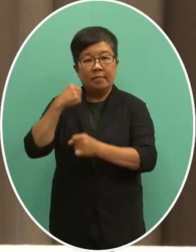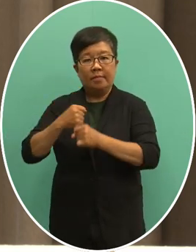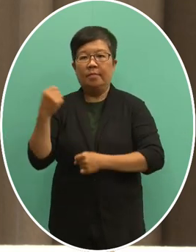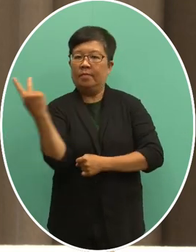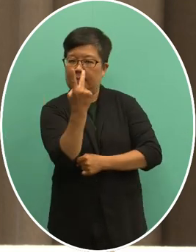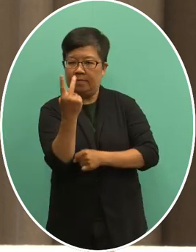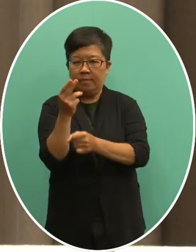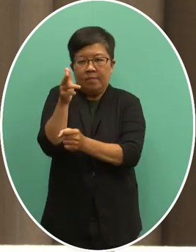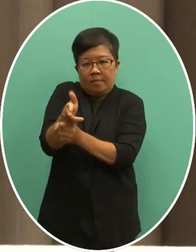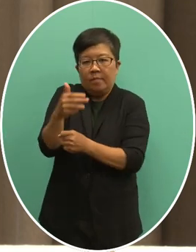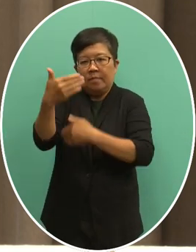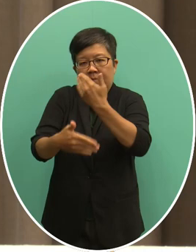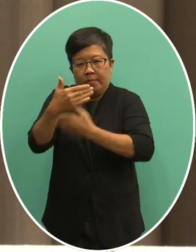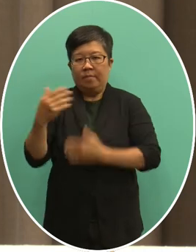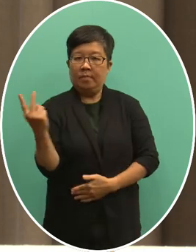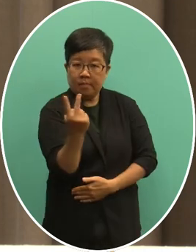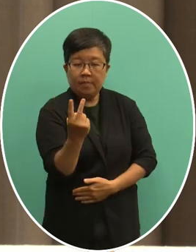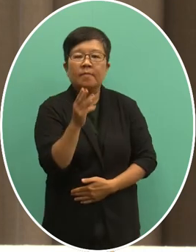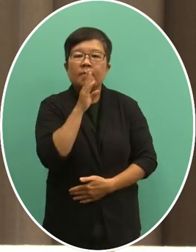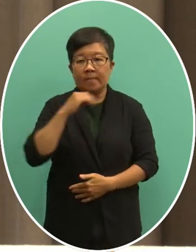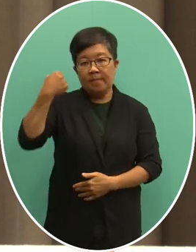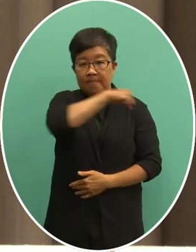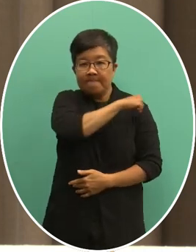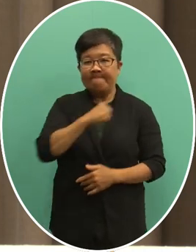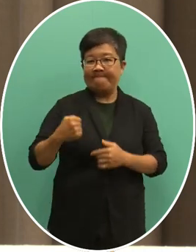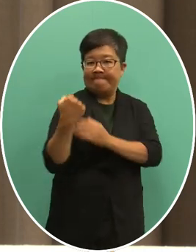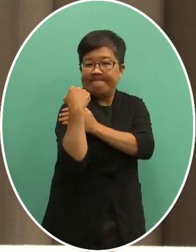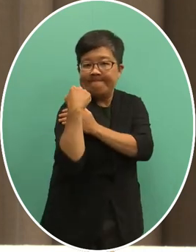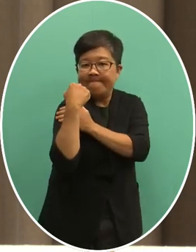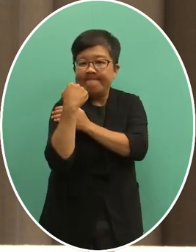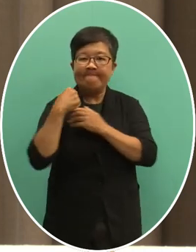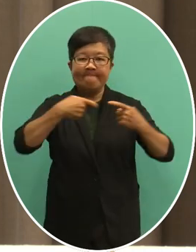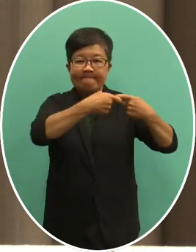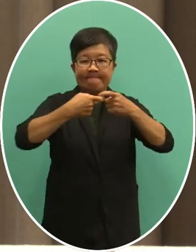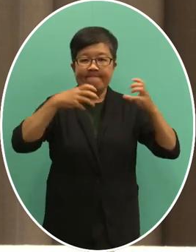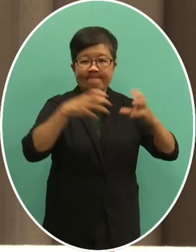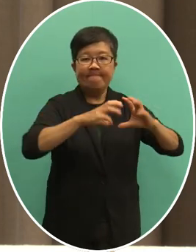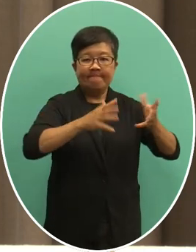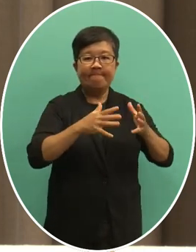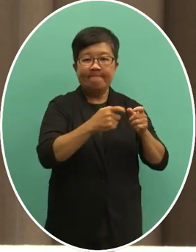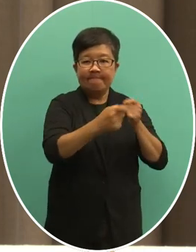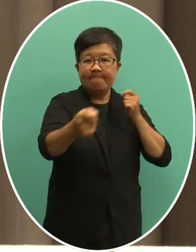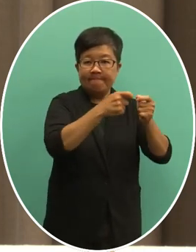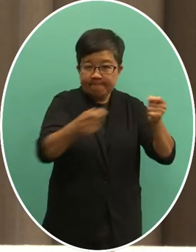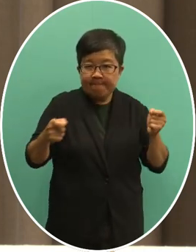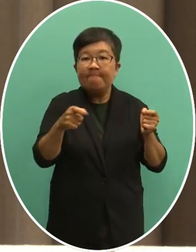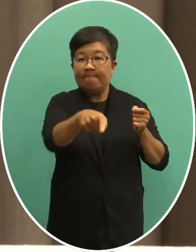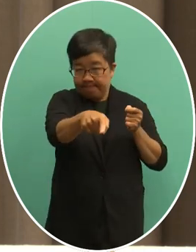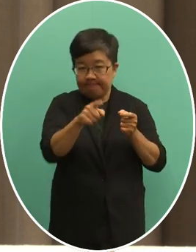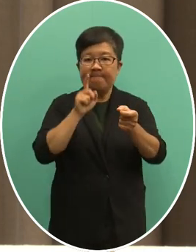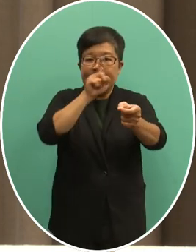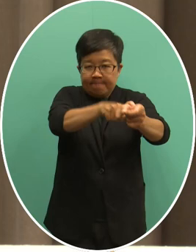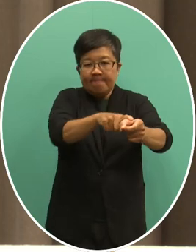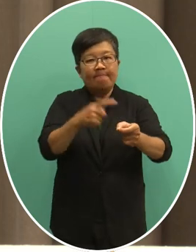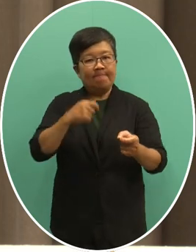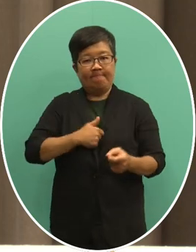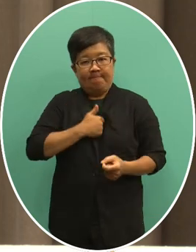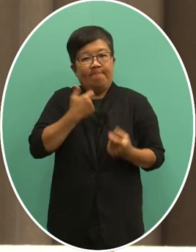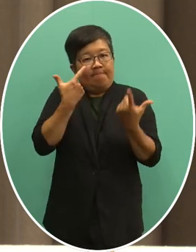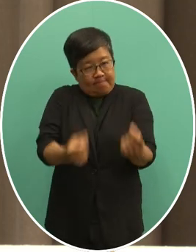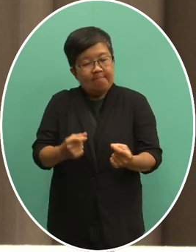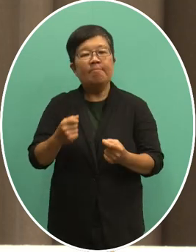影片分别展现我国积极实践联合国永续发展的目标的真实故事